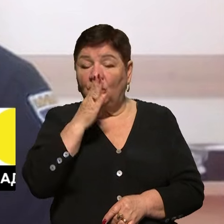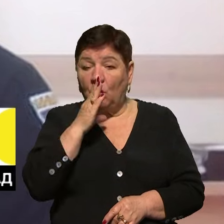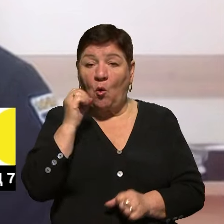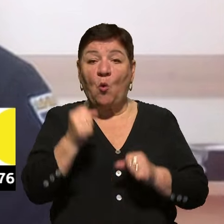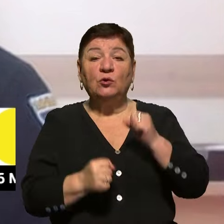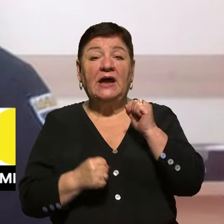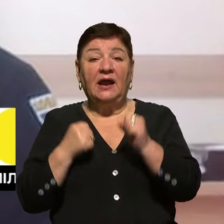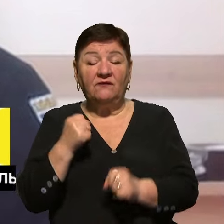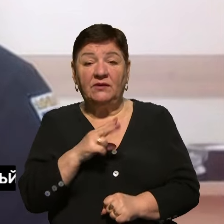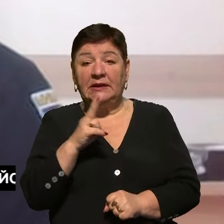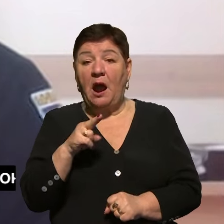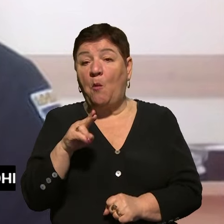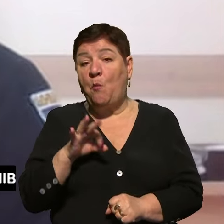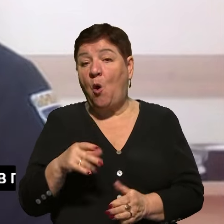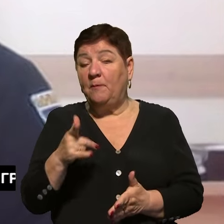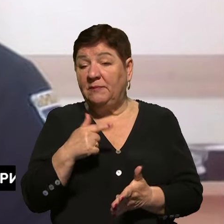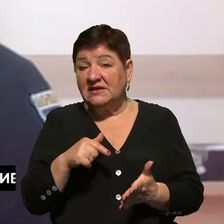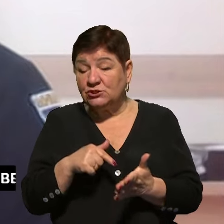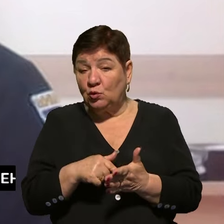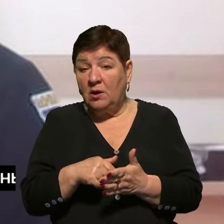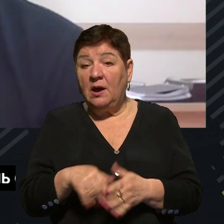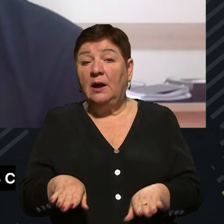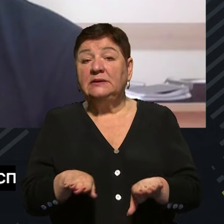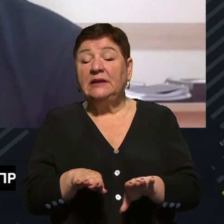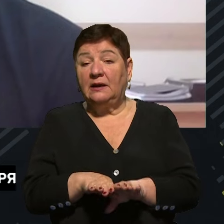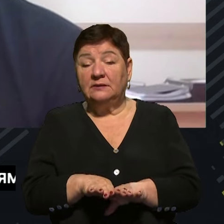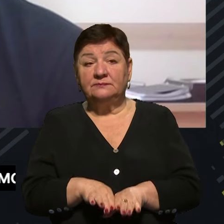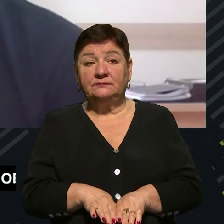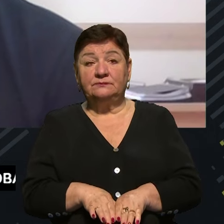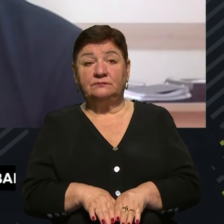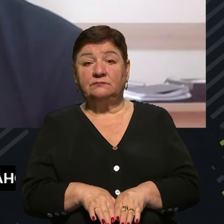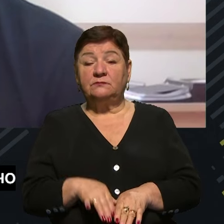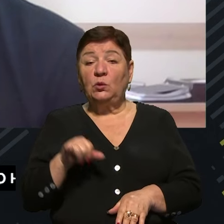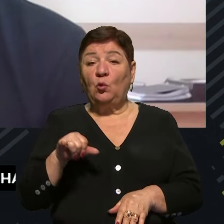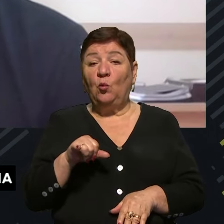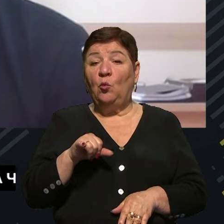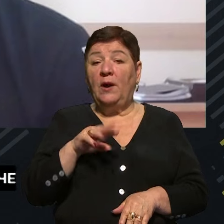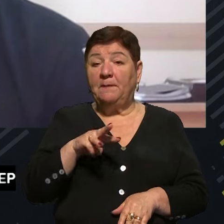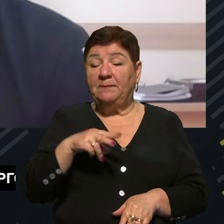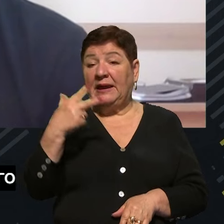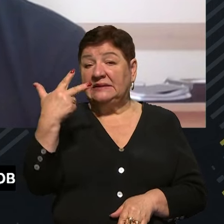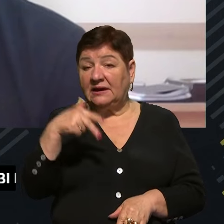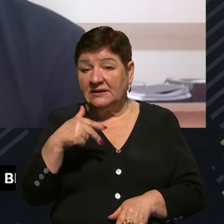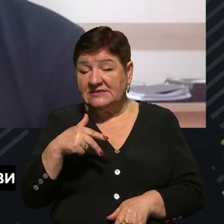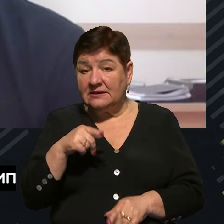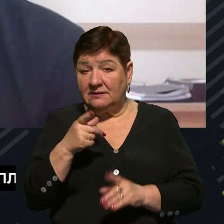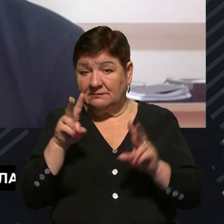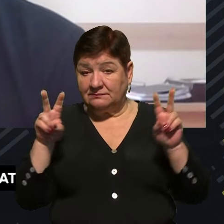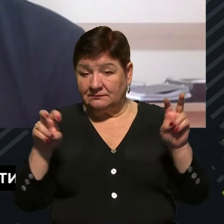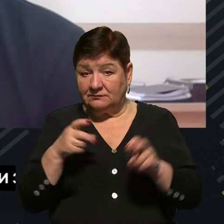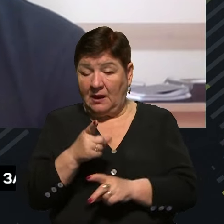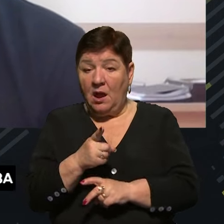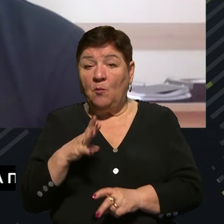ударів як по місту. Це було три у МПБ Д-30. Крім того, були